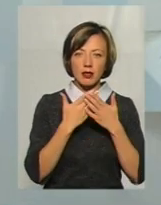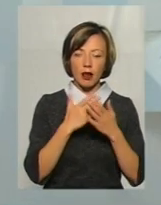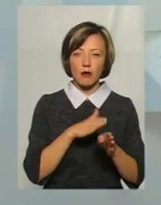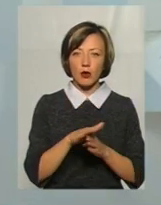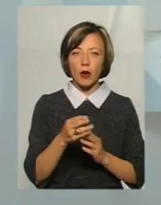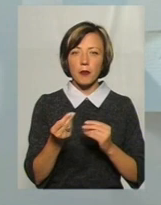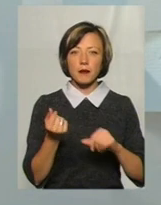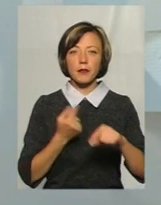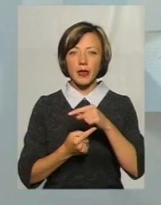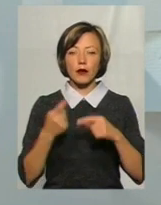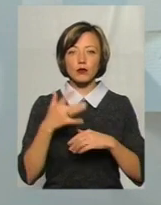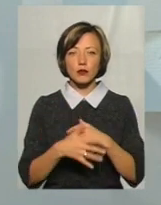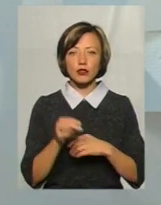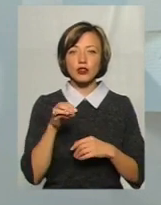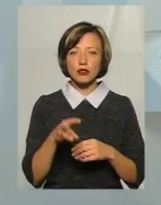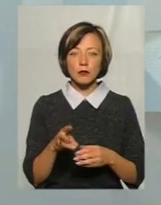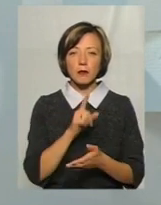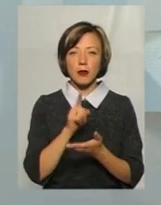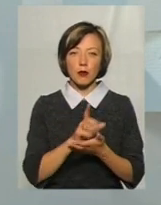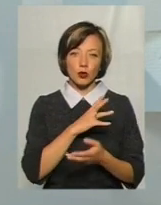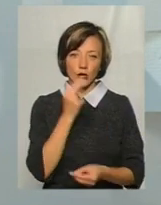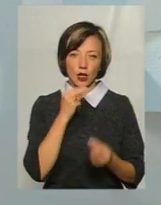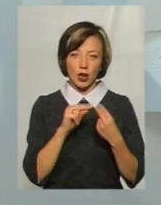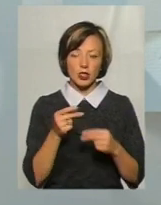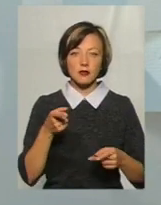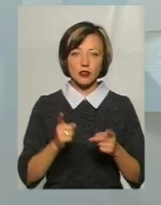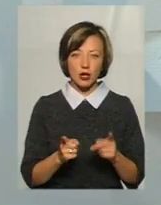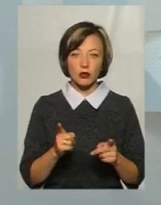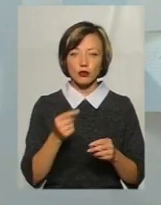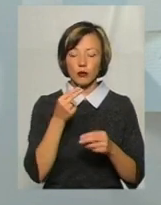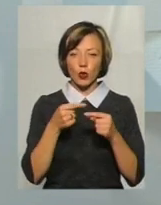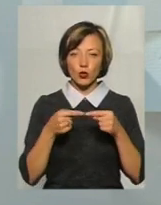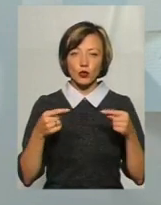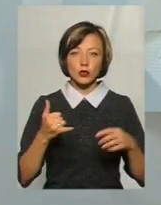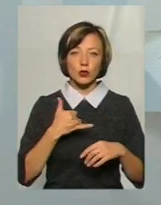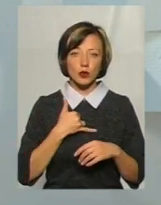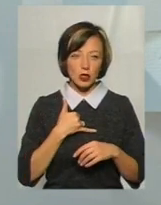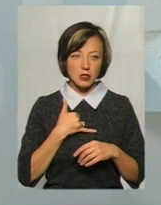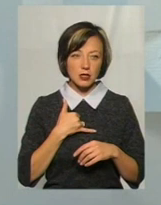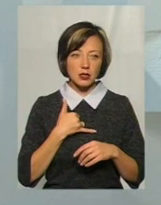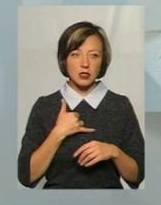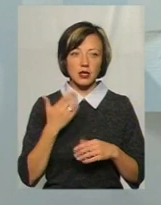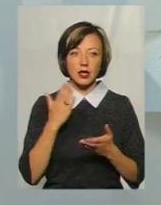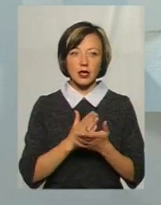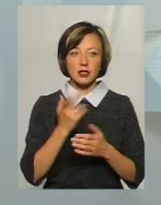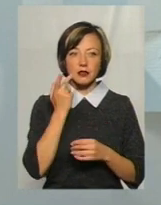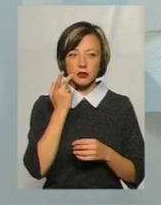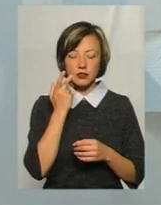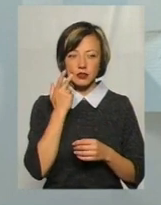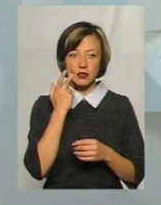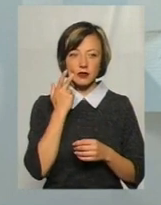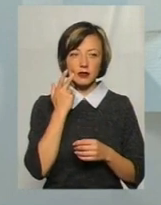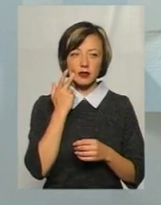розуміють, що чимось ми маємо бути кращими. Звичайно, що продукція в нас є завжди, як